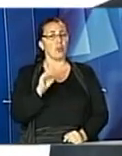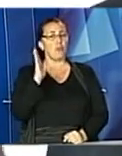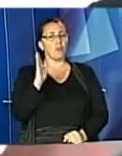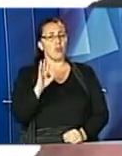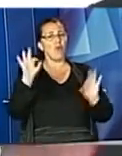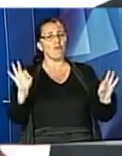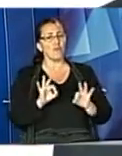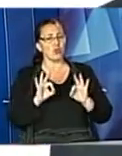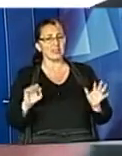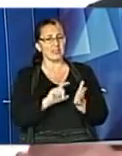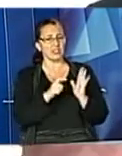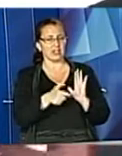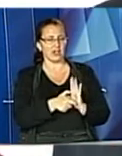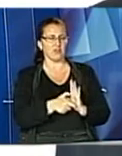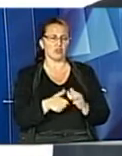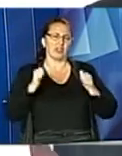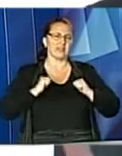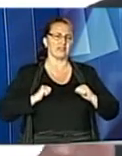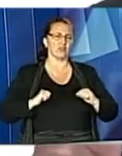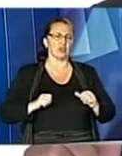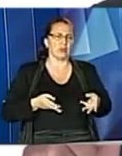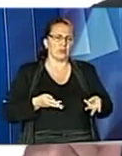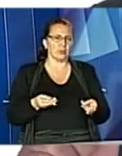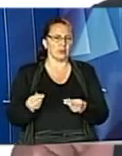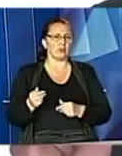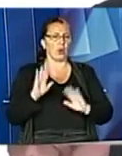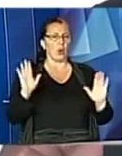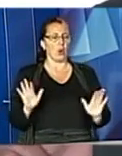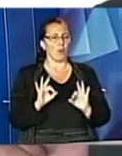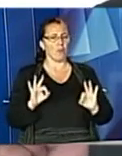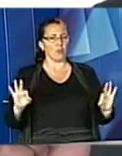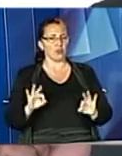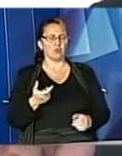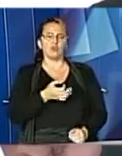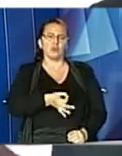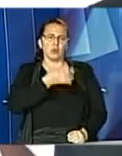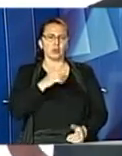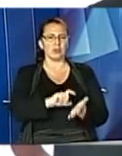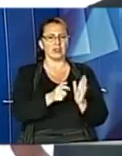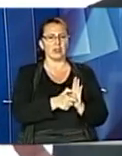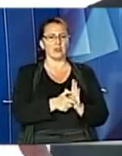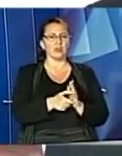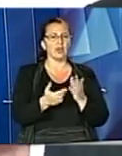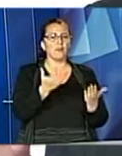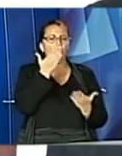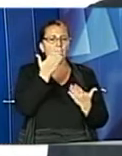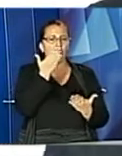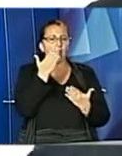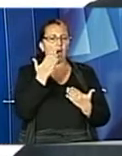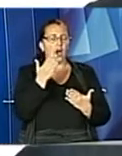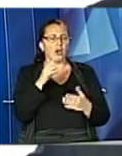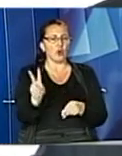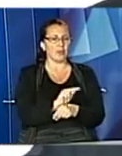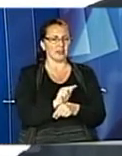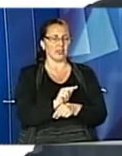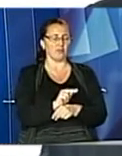класична музика, вона така заспокійлива. Так, мені дуже подобається кабінет, я бачив ароматерапії, тобто це теж заспокійлива